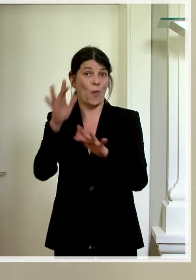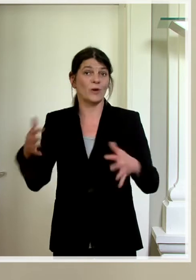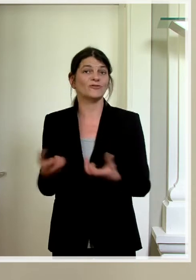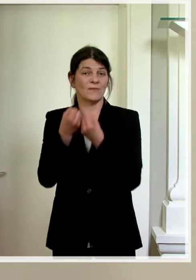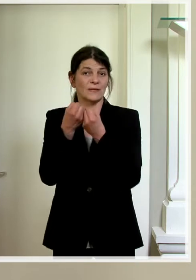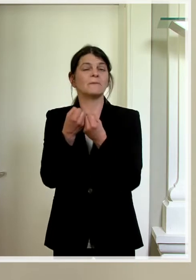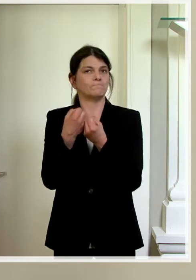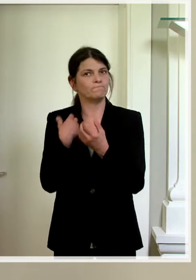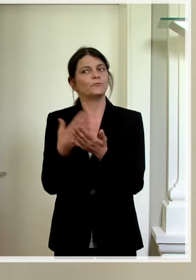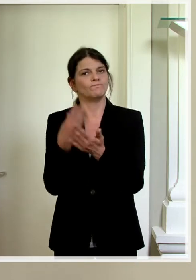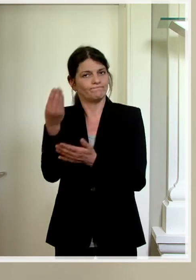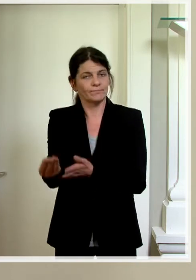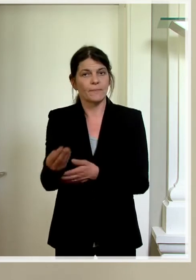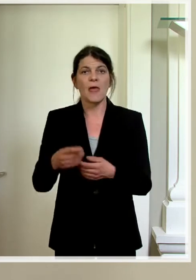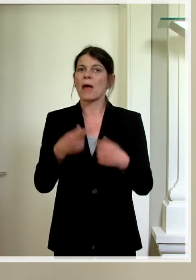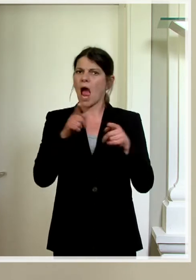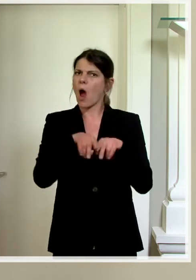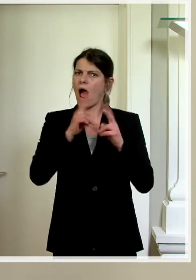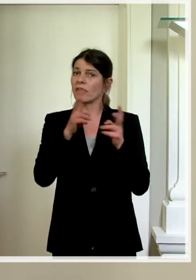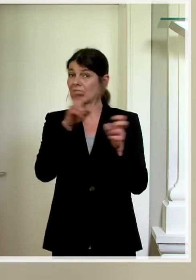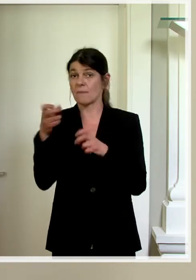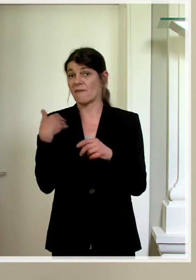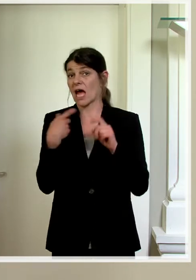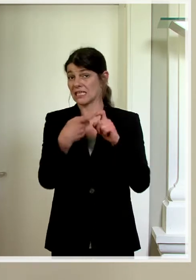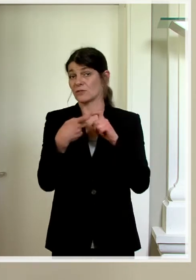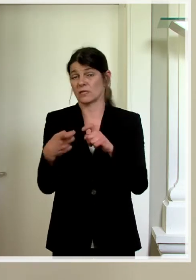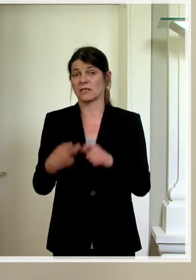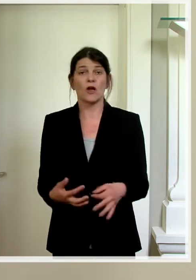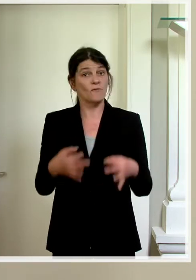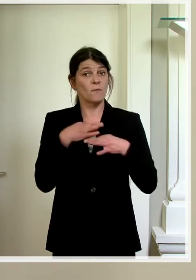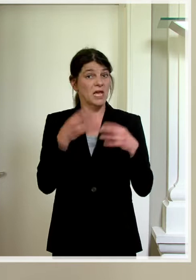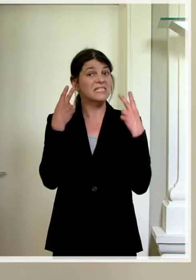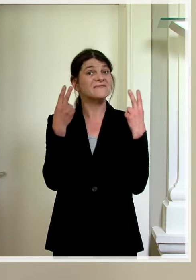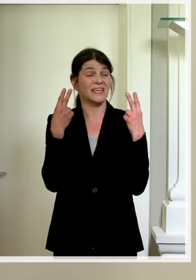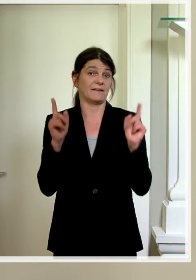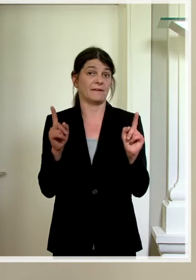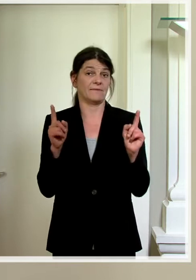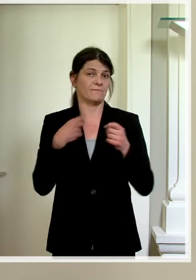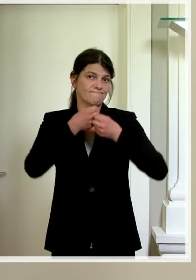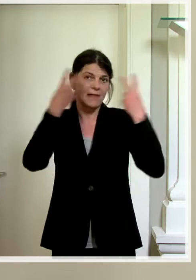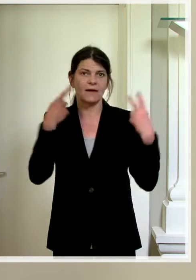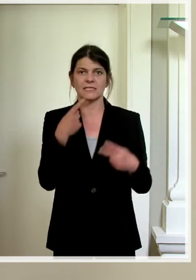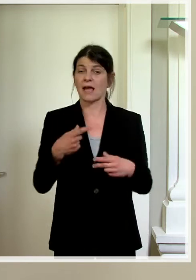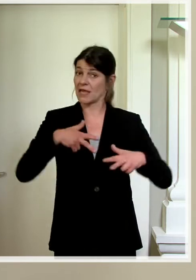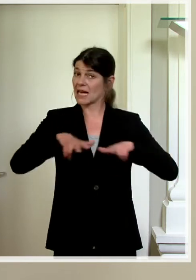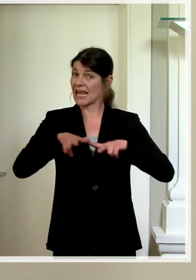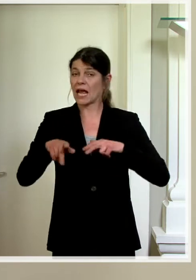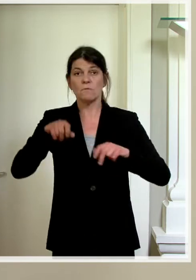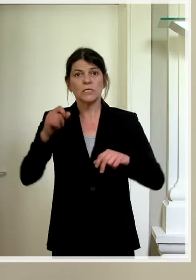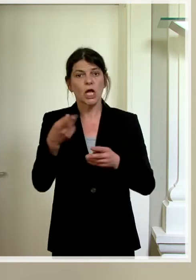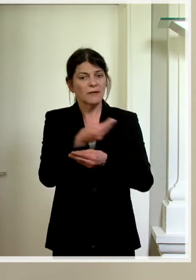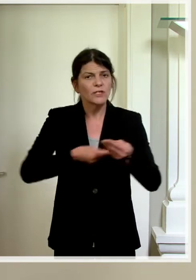aber auch um andere Themen. Mir ist wichtig zu betonen, dass die Regierung gerade mit der